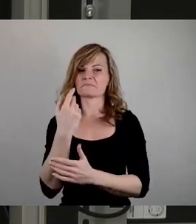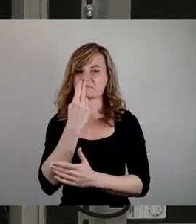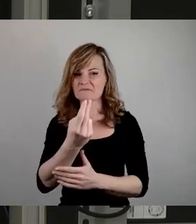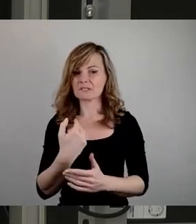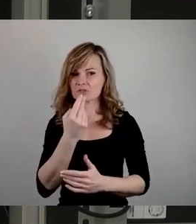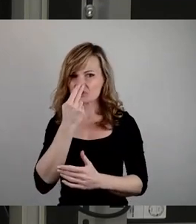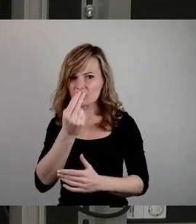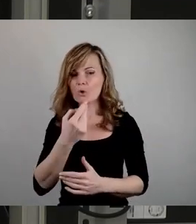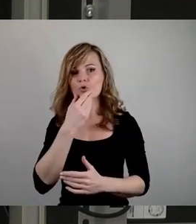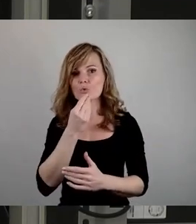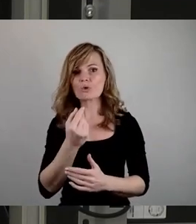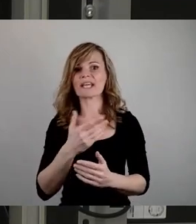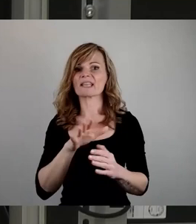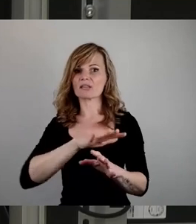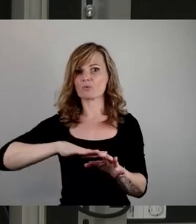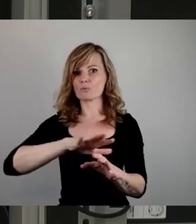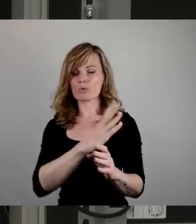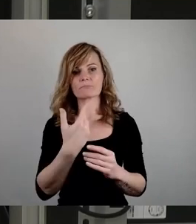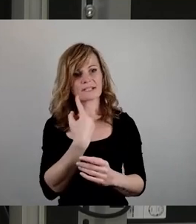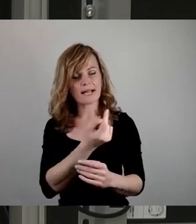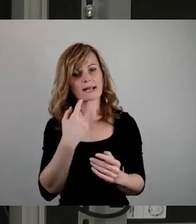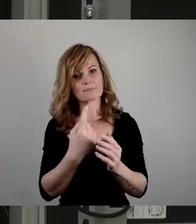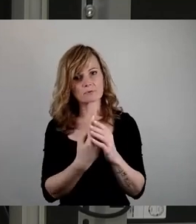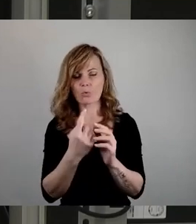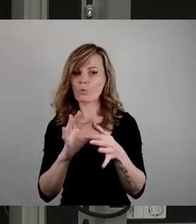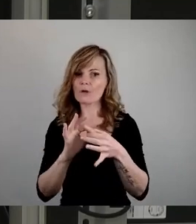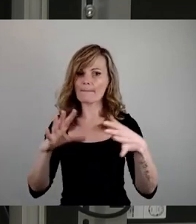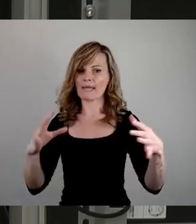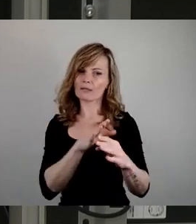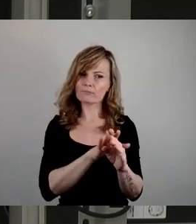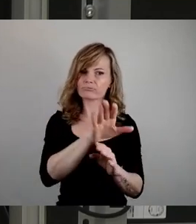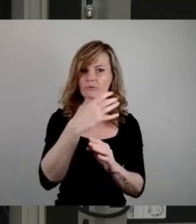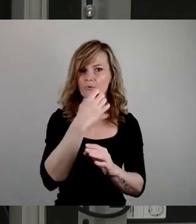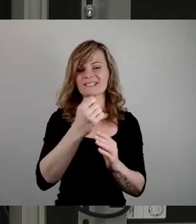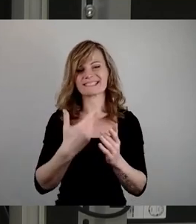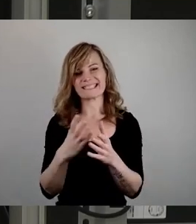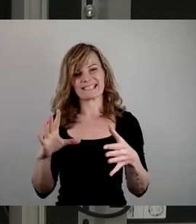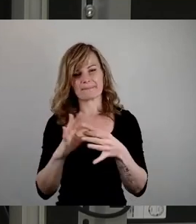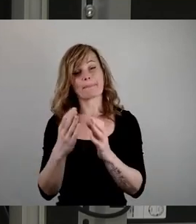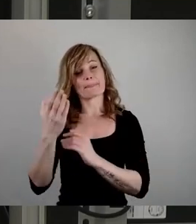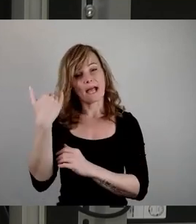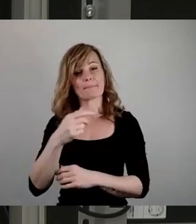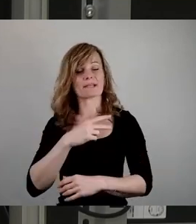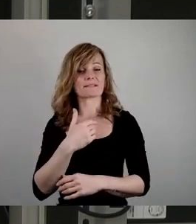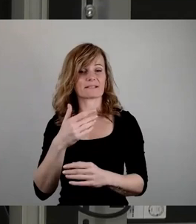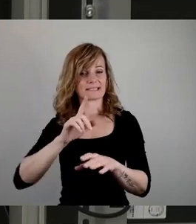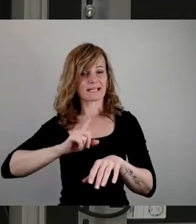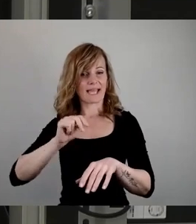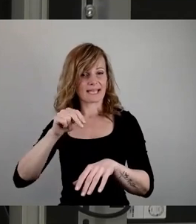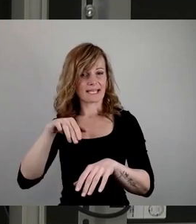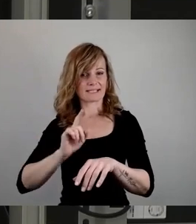Judentum. Eine unheilvolle Symbiose, das wissen wir beider Begriffe, kumulierte in der Zeit des Nationalsozialismus, wo eine